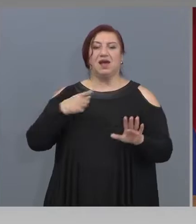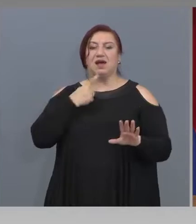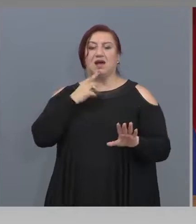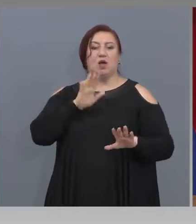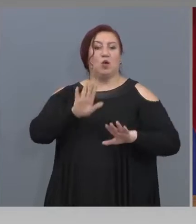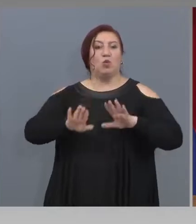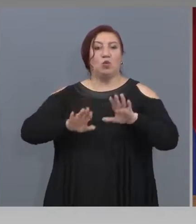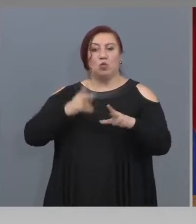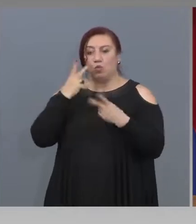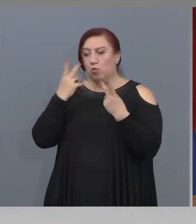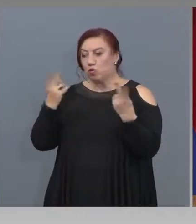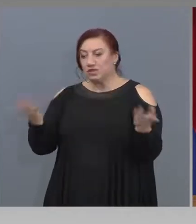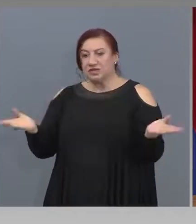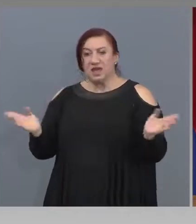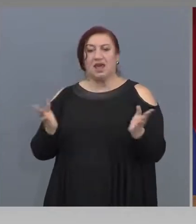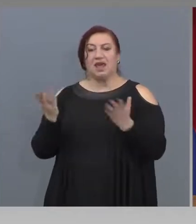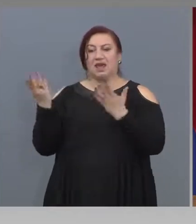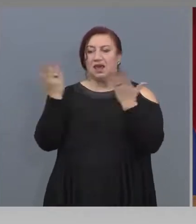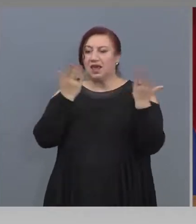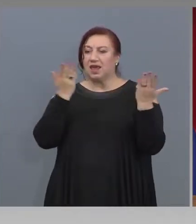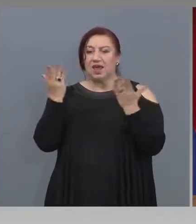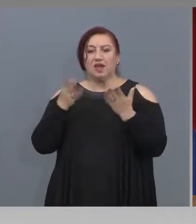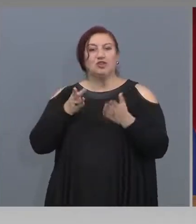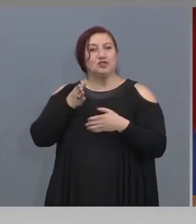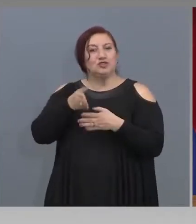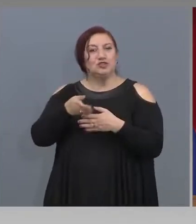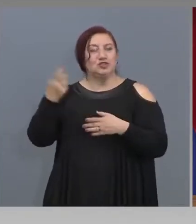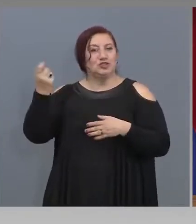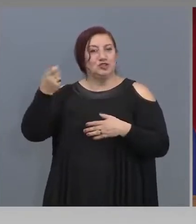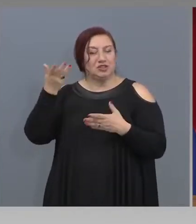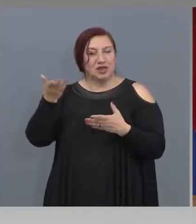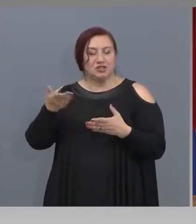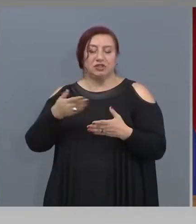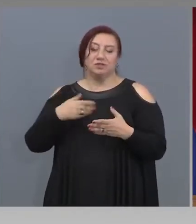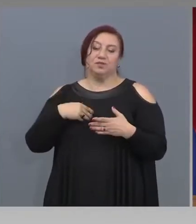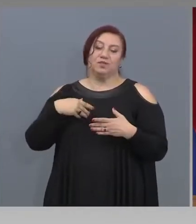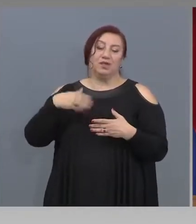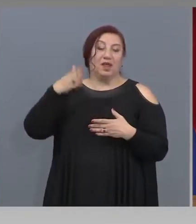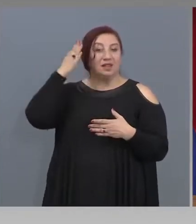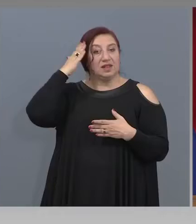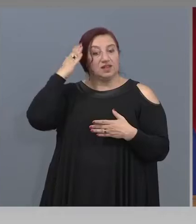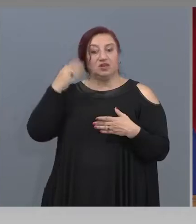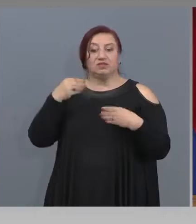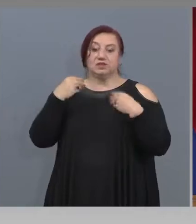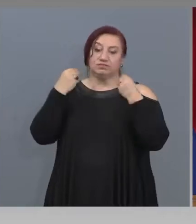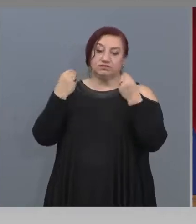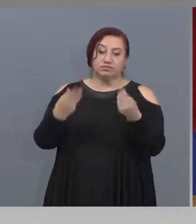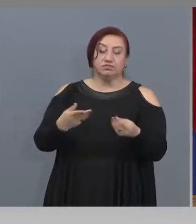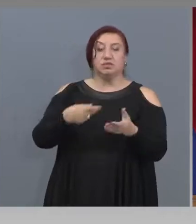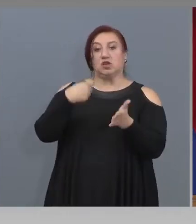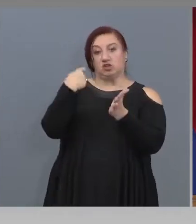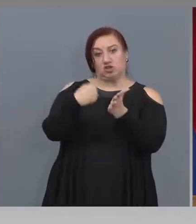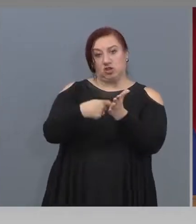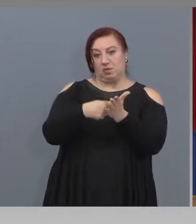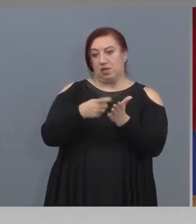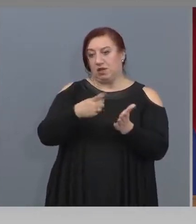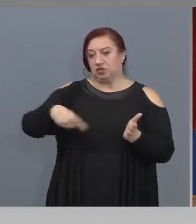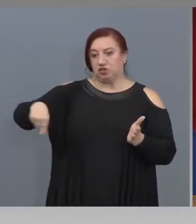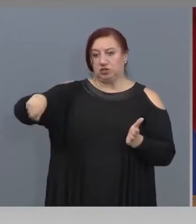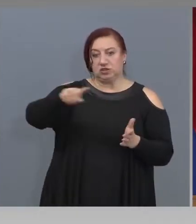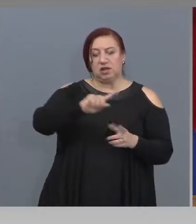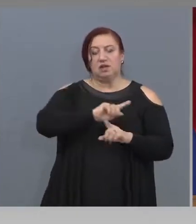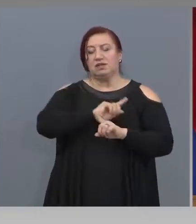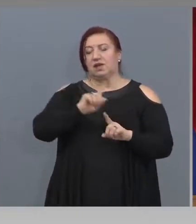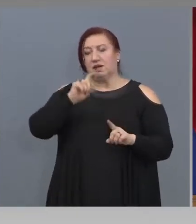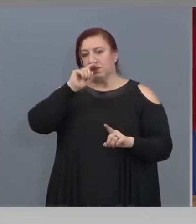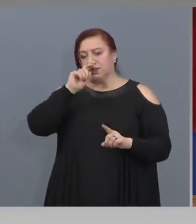да не изпускам някой, като гарантира заплащането в тези сектори, независимо от намаления